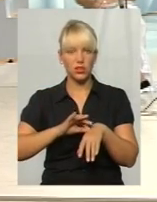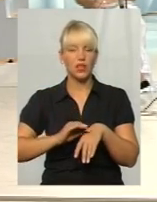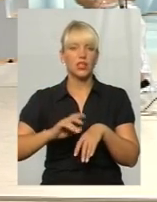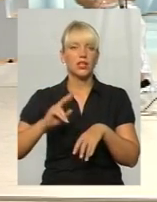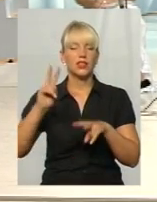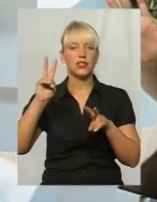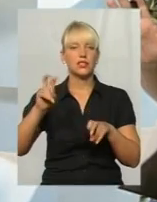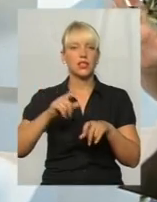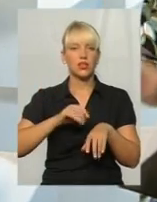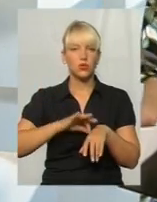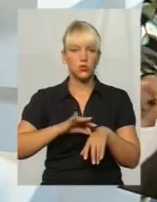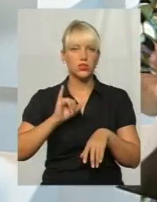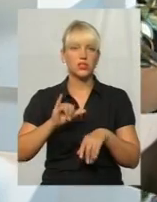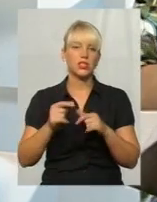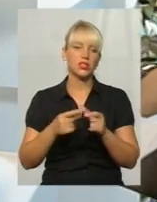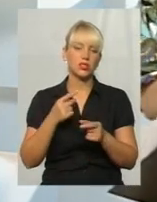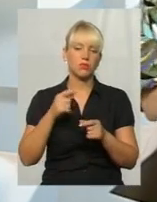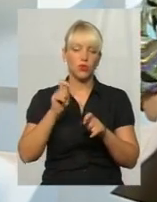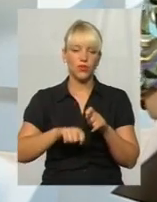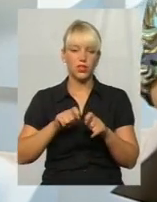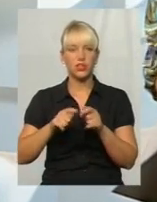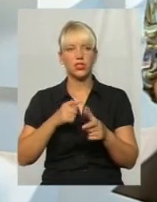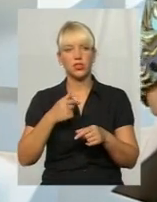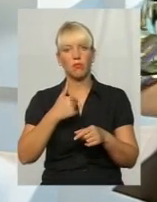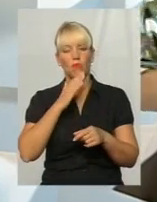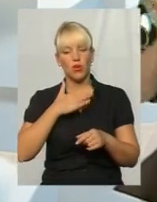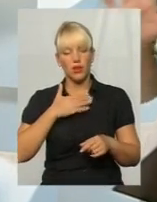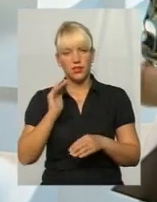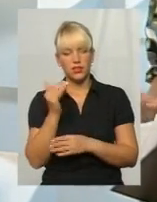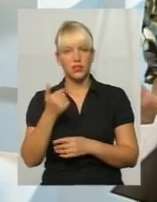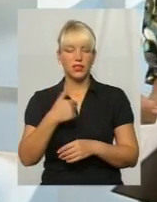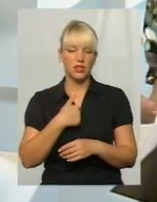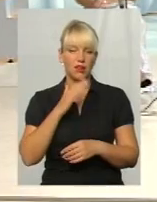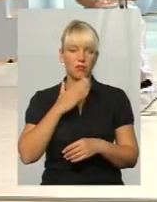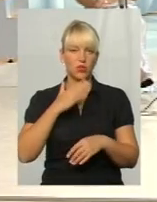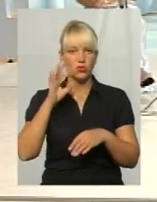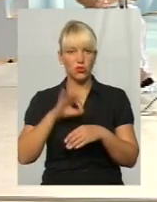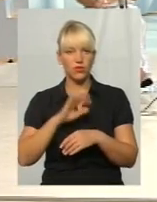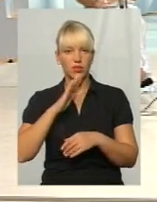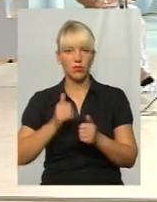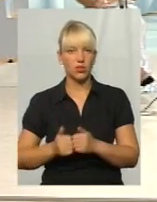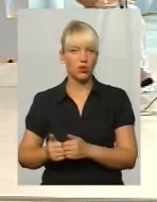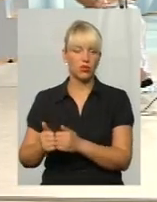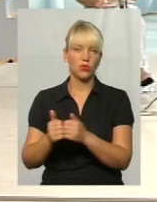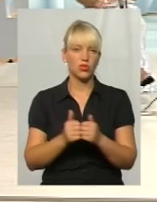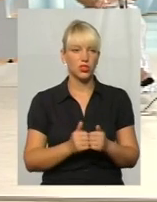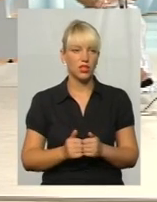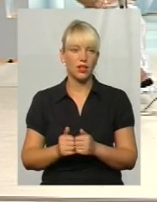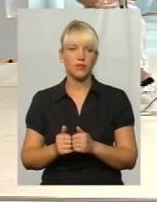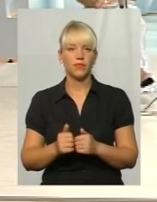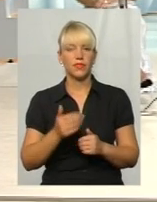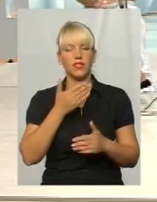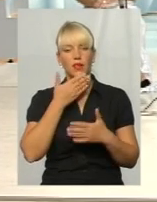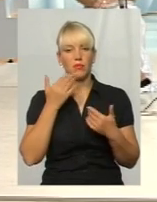перевірити, чи моя дитина, я, мій чоловік, моє близьке оточення, не